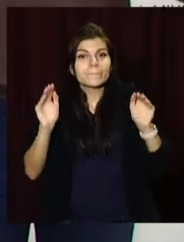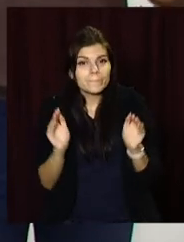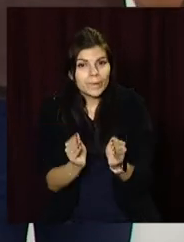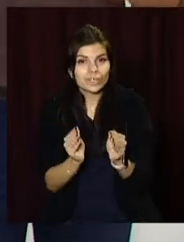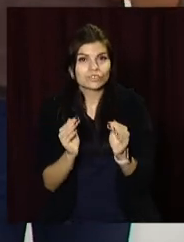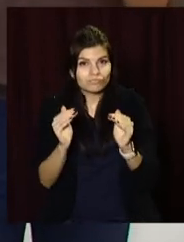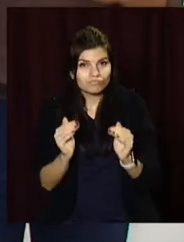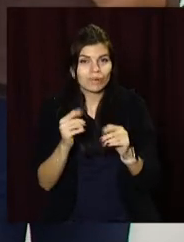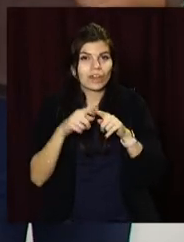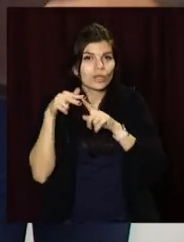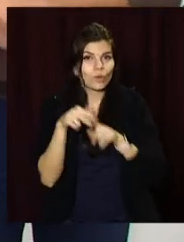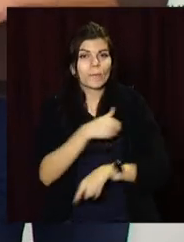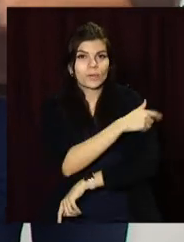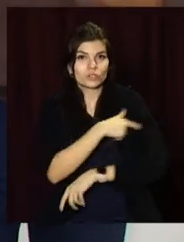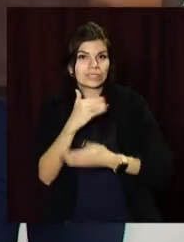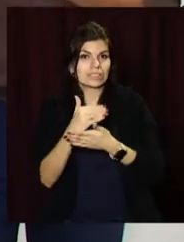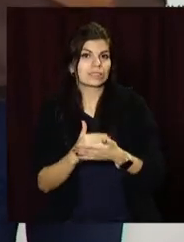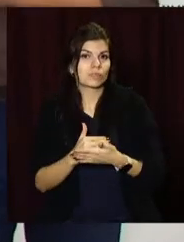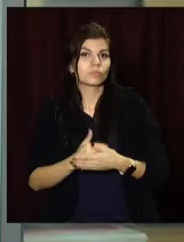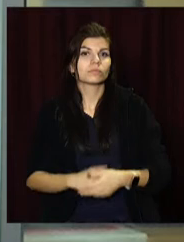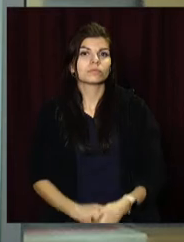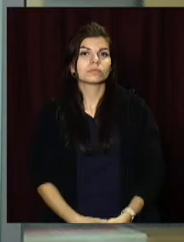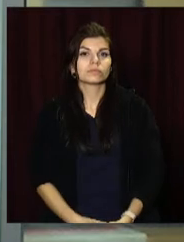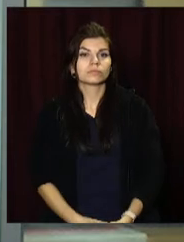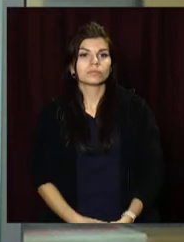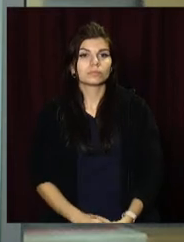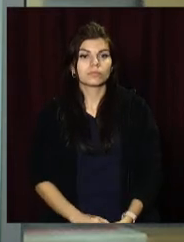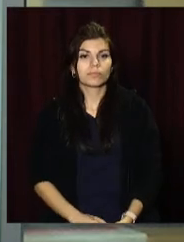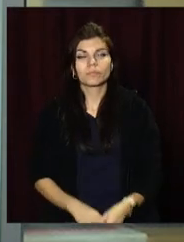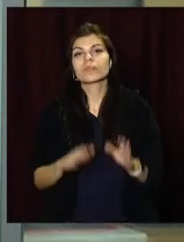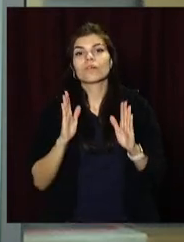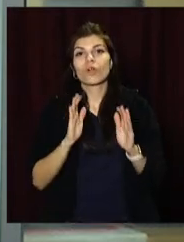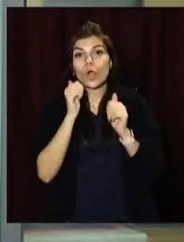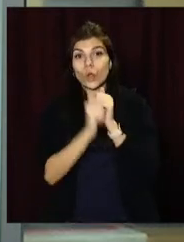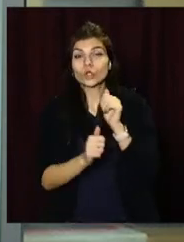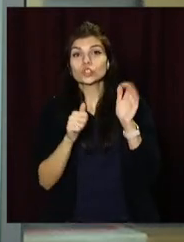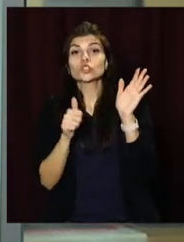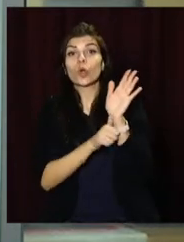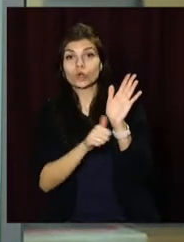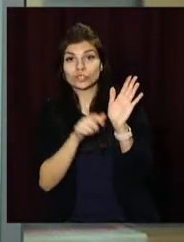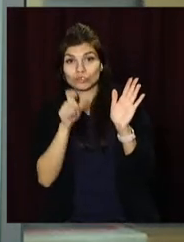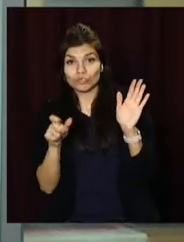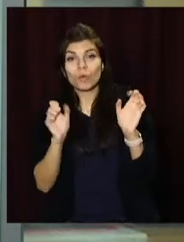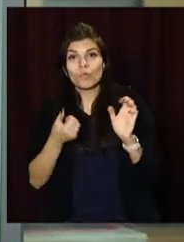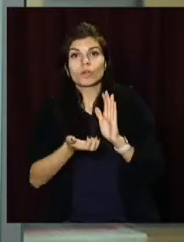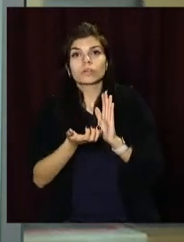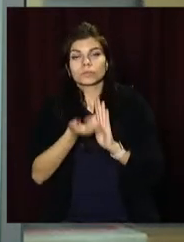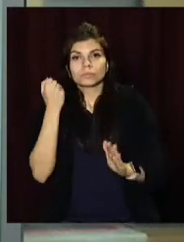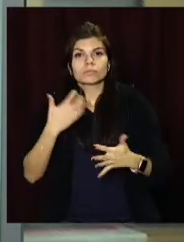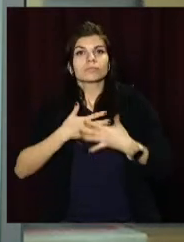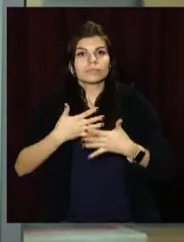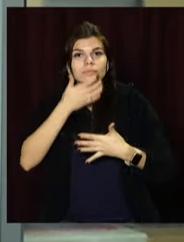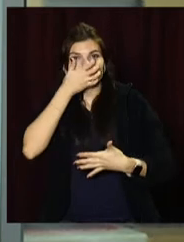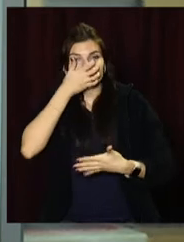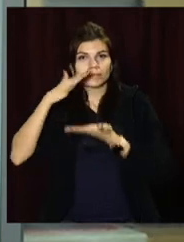навантаження на медичну систему. Лише кожного шостого пацієнта можна зняти з апарату штучної